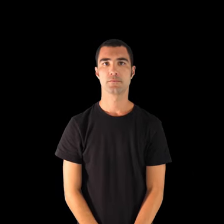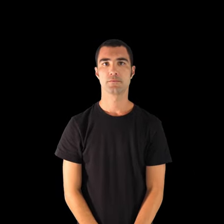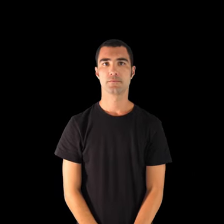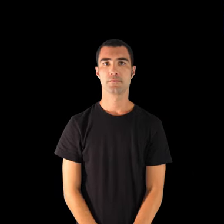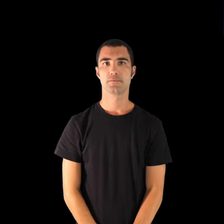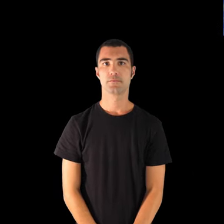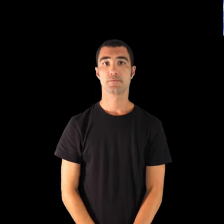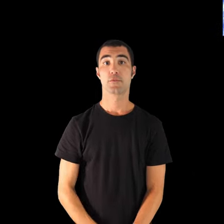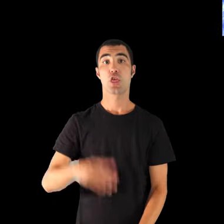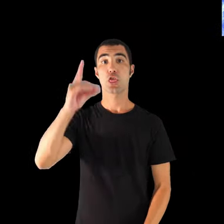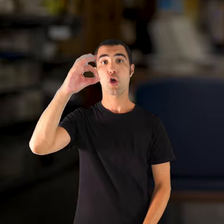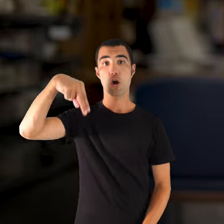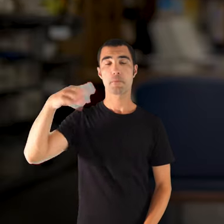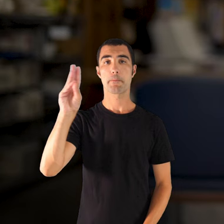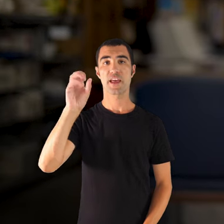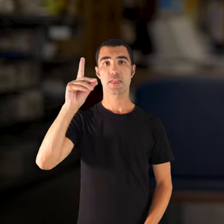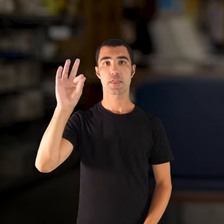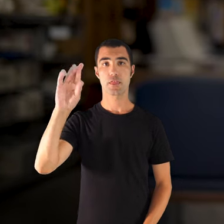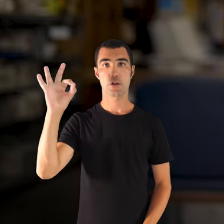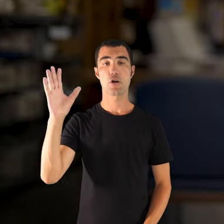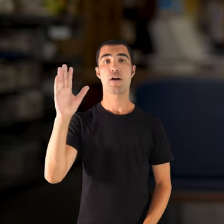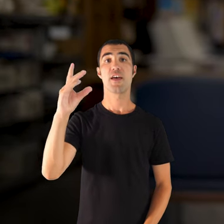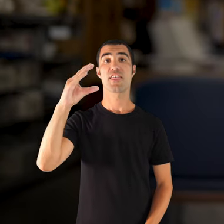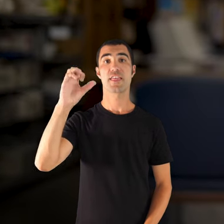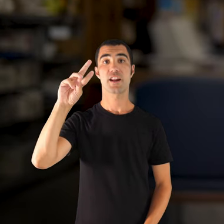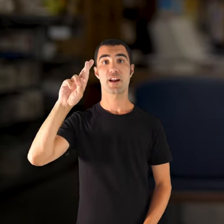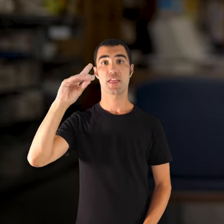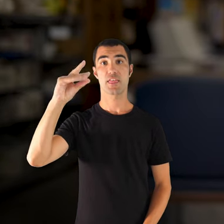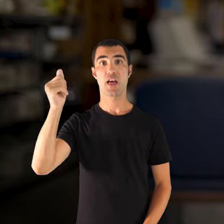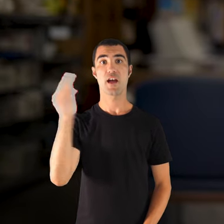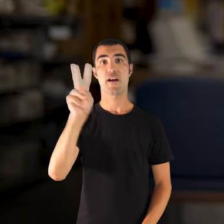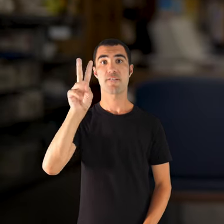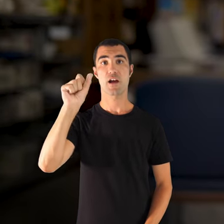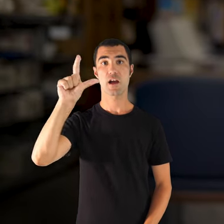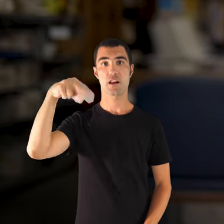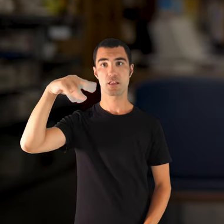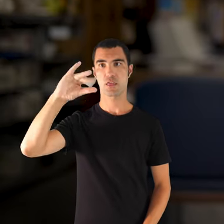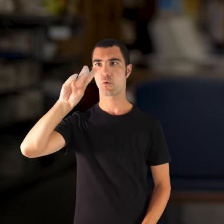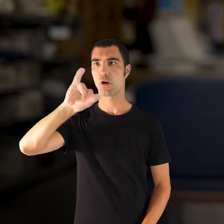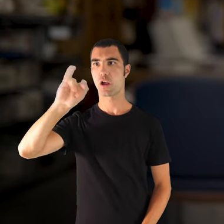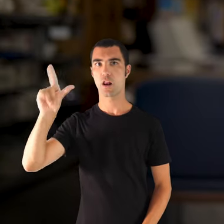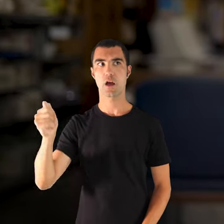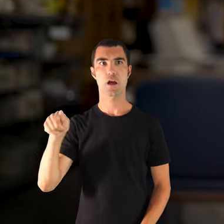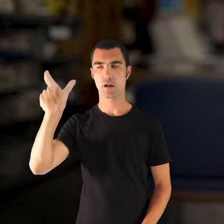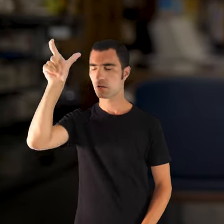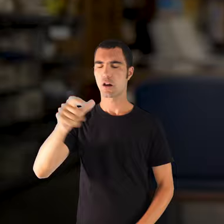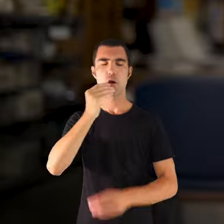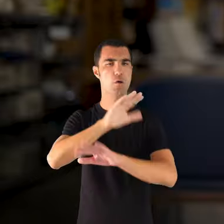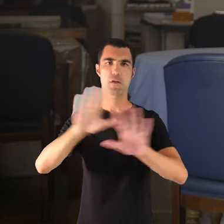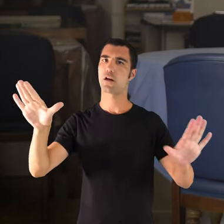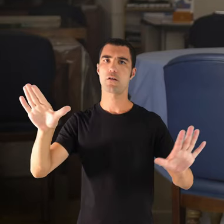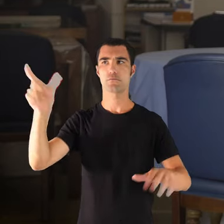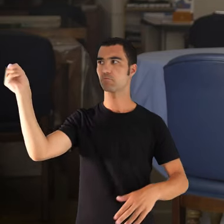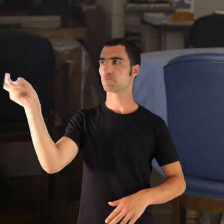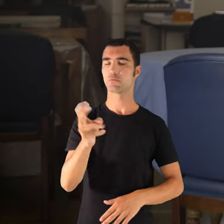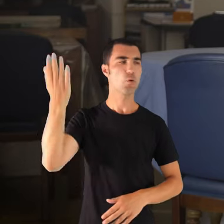Don Pedro Cerdà Valenzuela va ser el més gran que s'ha passat a dins els ports de Sol Llorant. Bueno, encara ara.